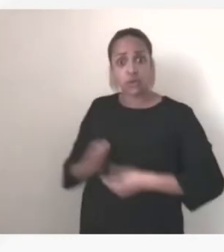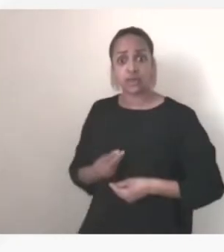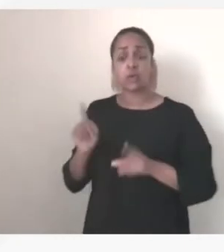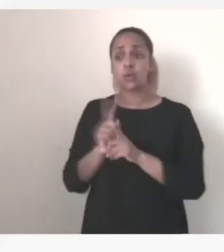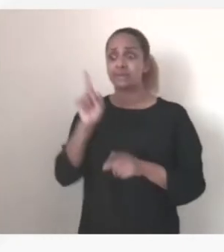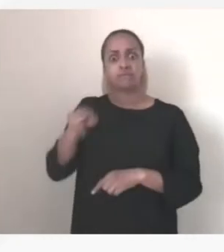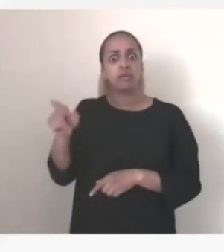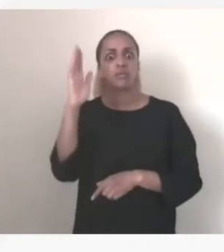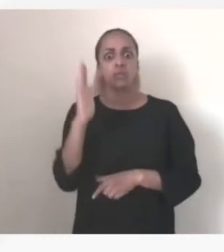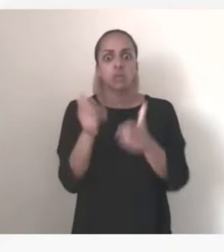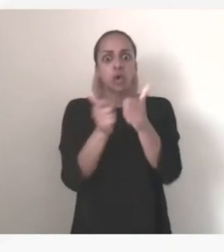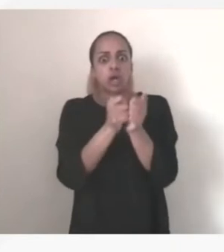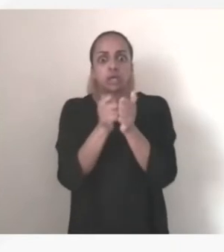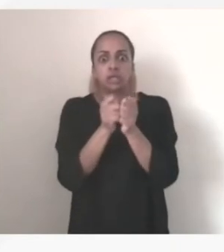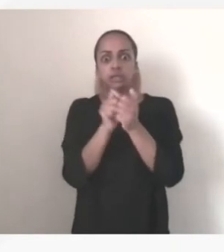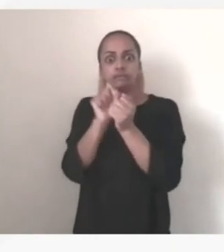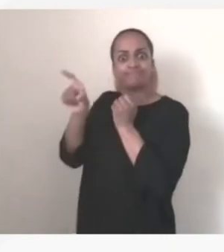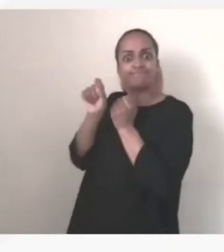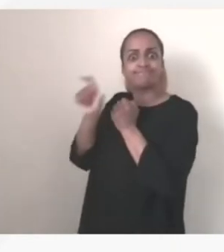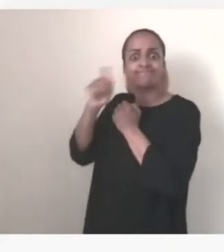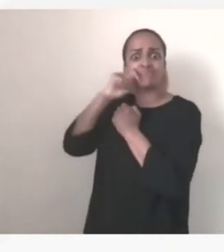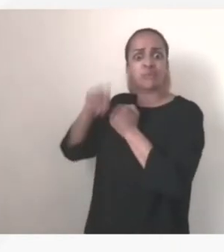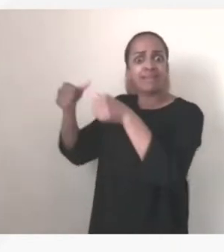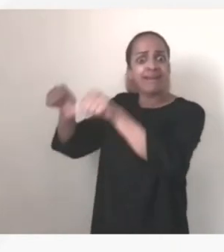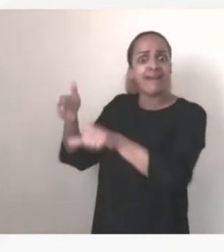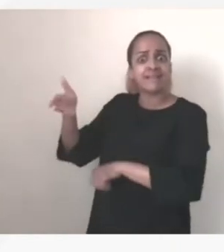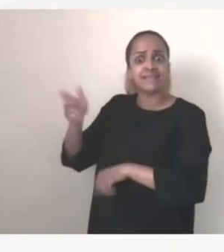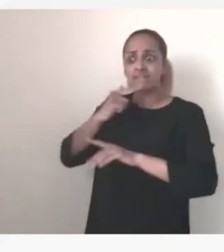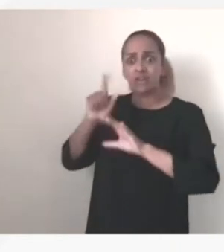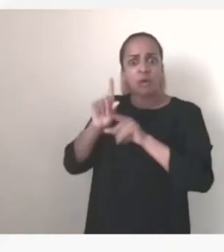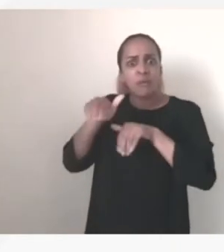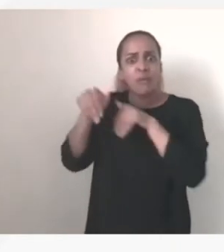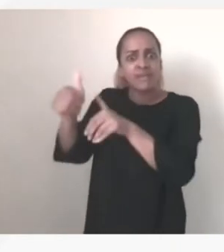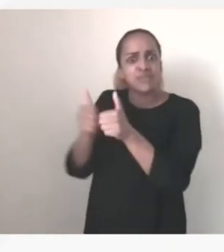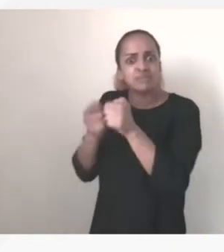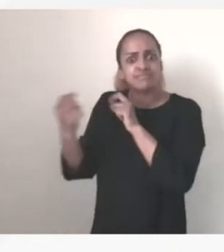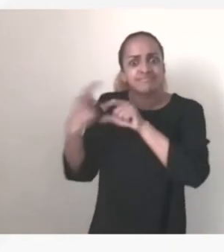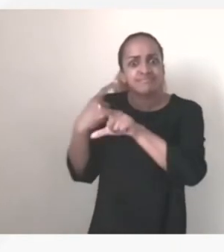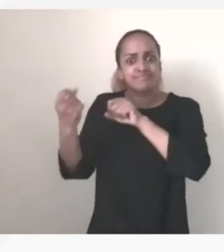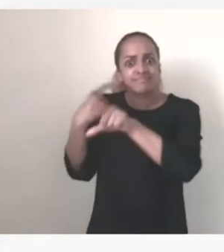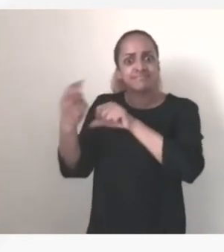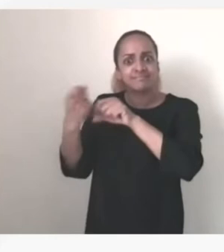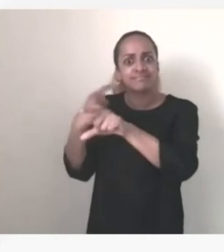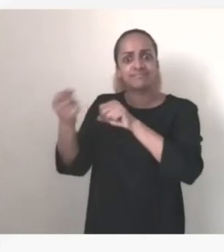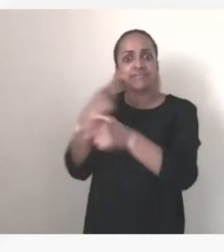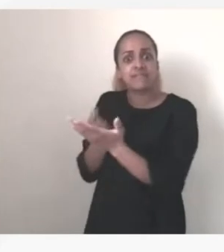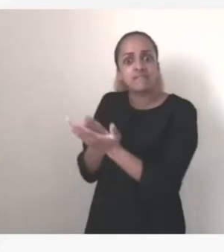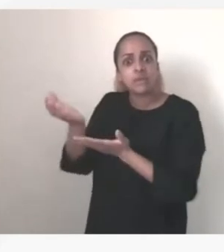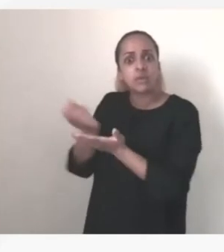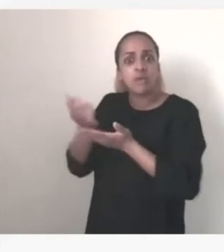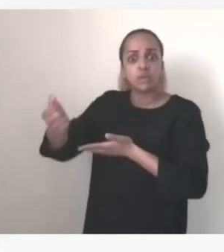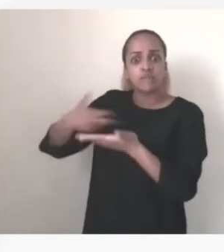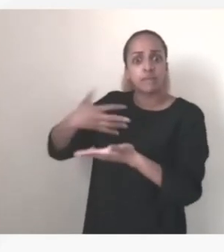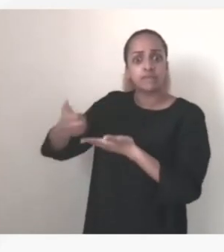avec ceux qui sont restés de l'autre côté de la frontière, avoir une continuité, en quelque sorte, de l'espace informationnel, qui doit être résilient en